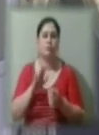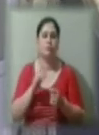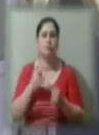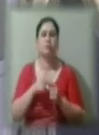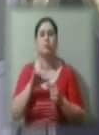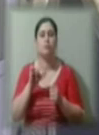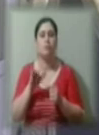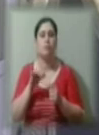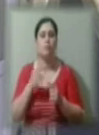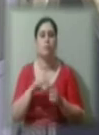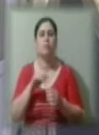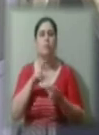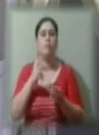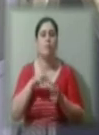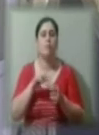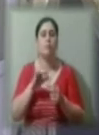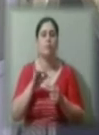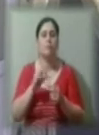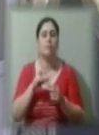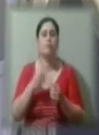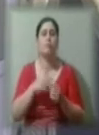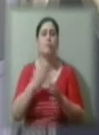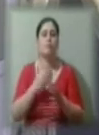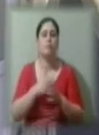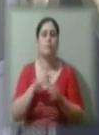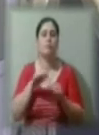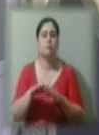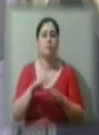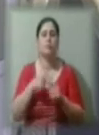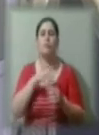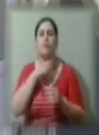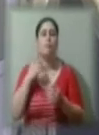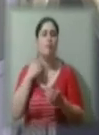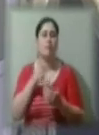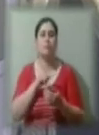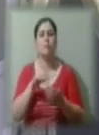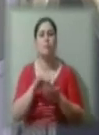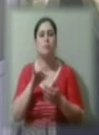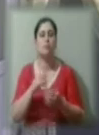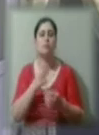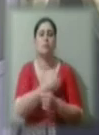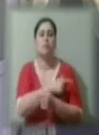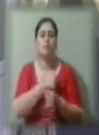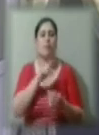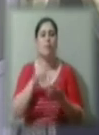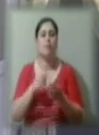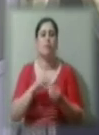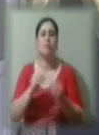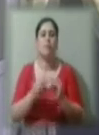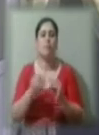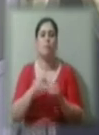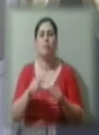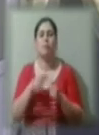'язнів, з боку влади, яка допомагає зараз вирішувати багато соціальних, медичних та інших проблем наших вимушено переміщених